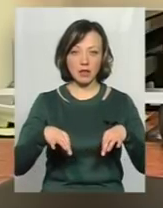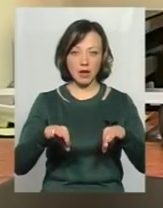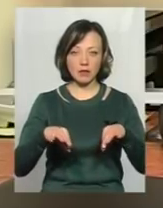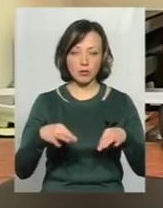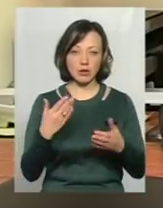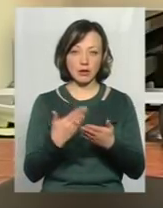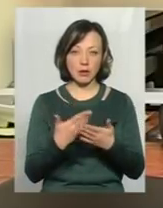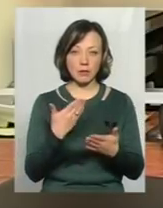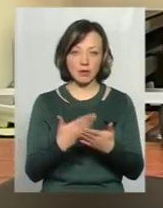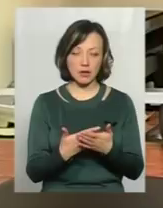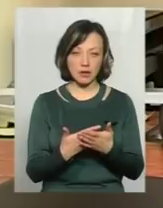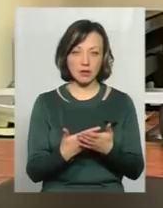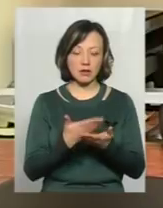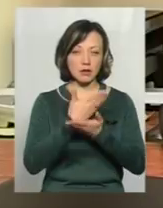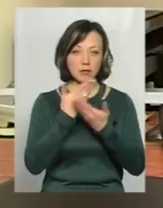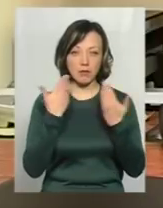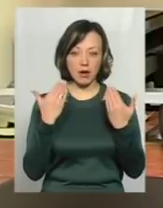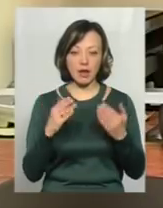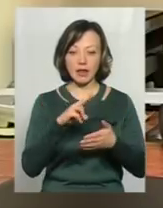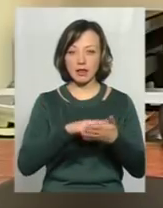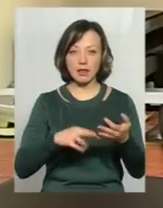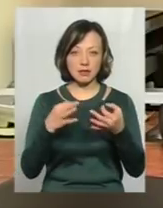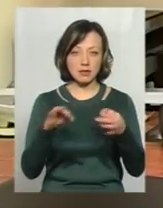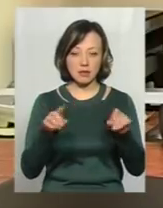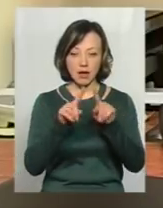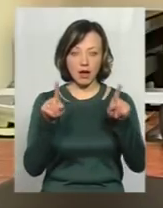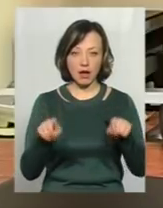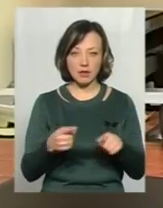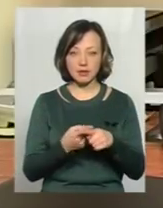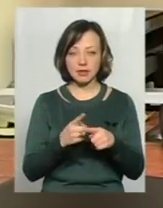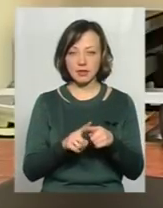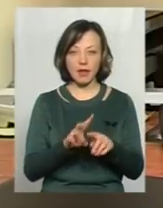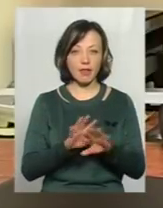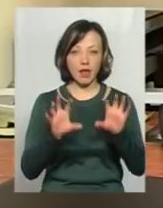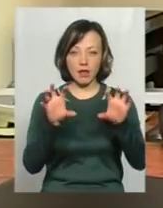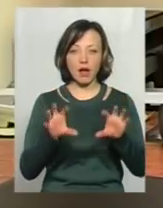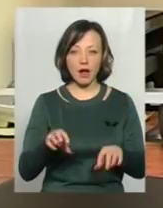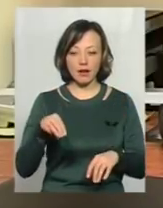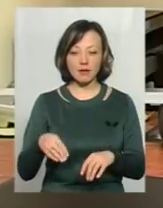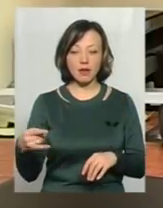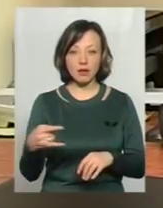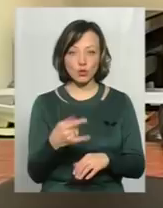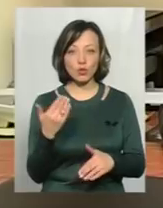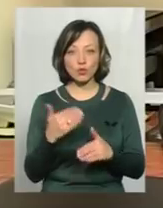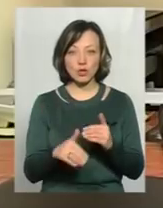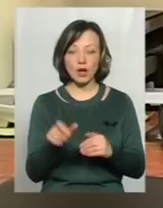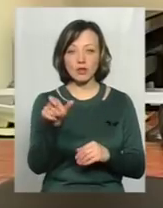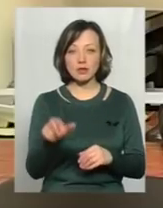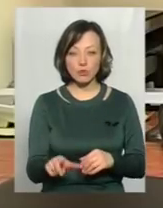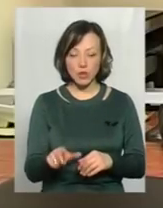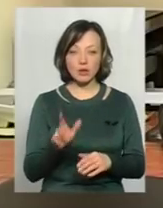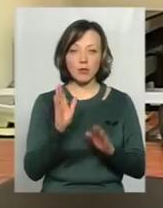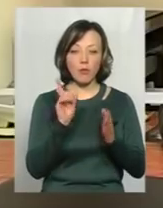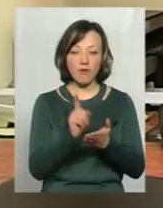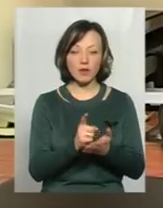скажімо, не має ні ліцензійної картки, це є нелегальний таксі, то вже сама людина буде повинна